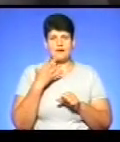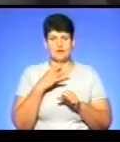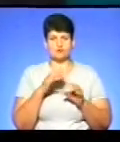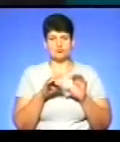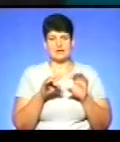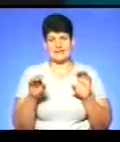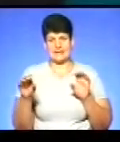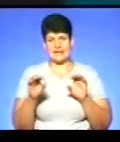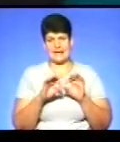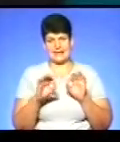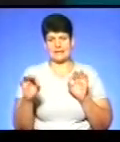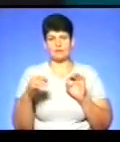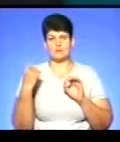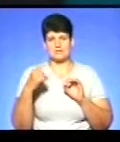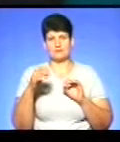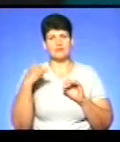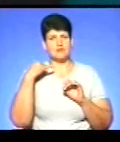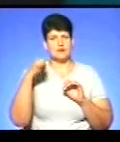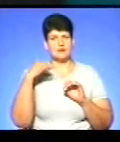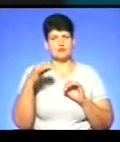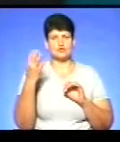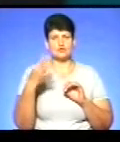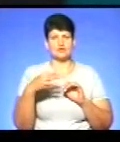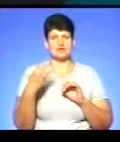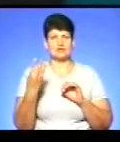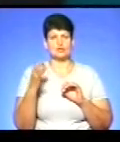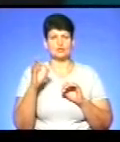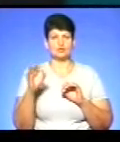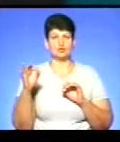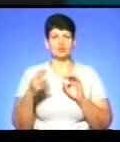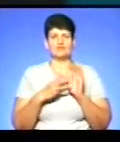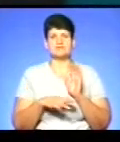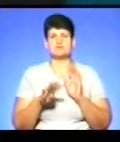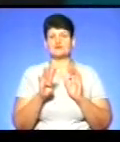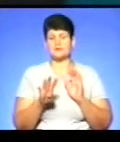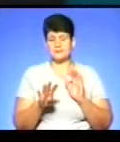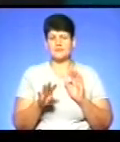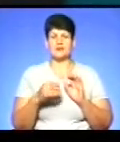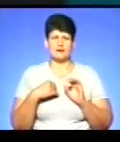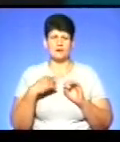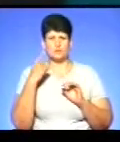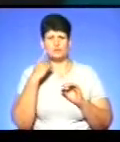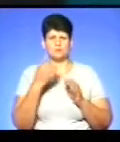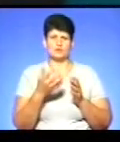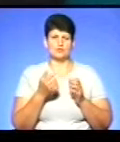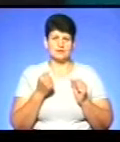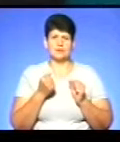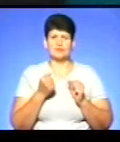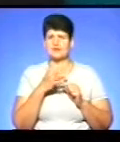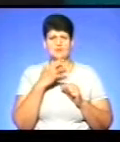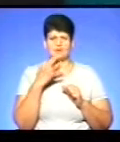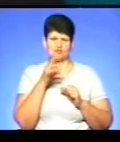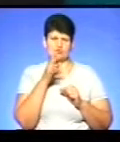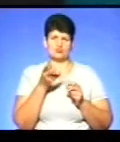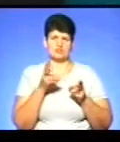при обласній адміністрації, ще раз нагадаю телефон, 430084, я думаю, що ми отримаємо, щоб не так вже і багато